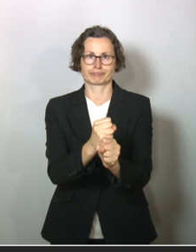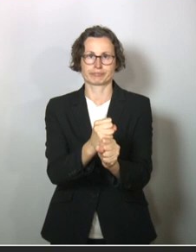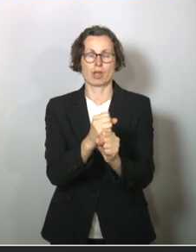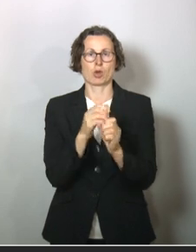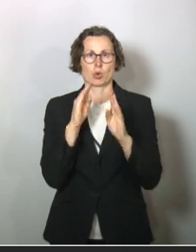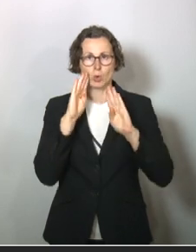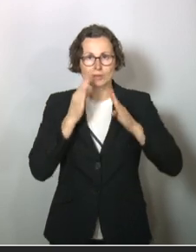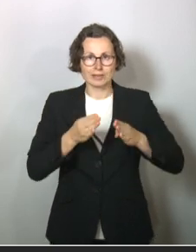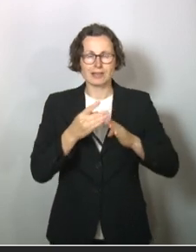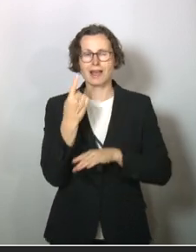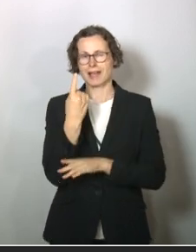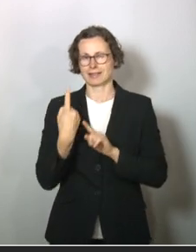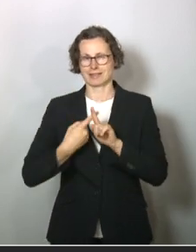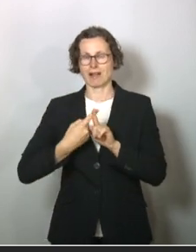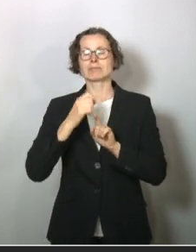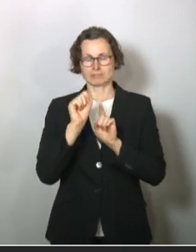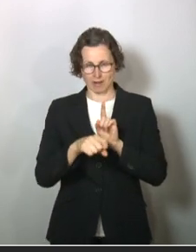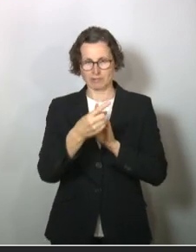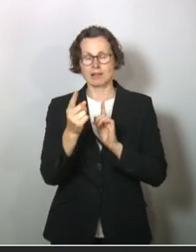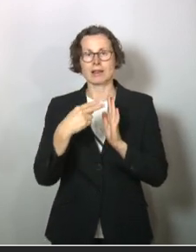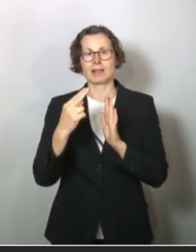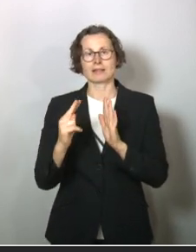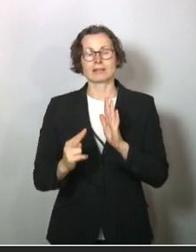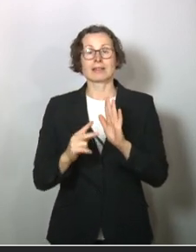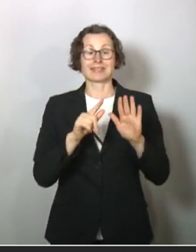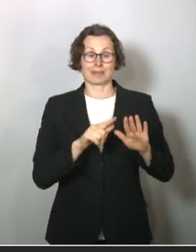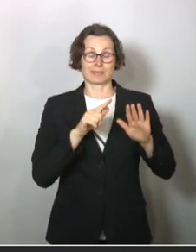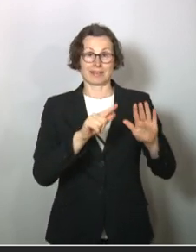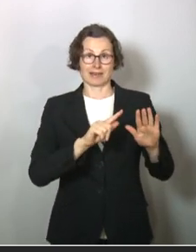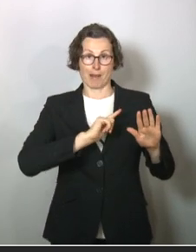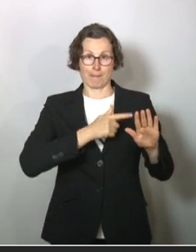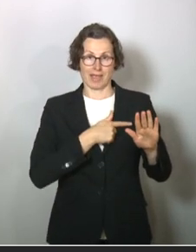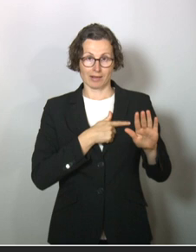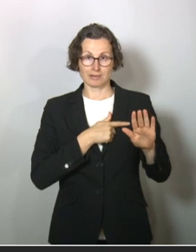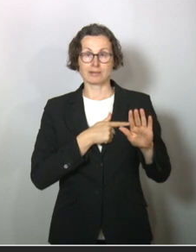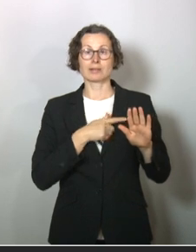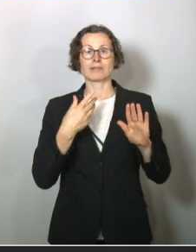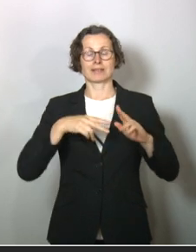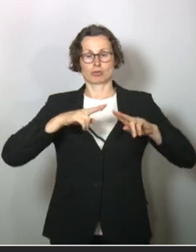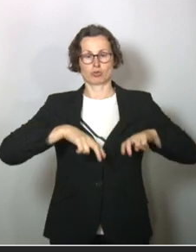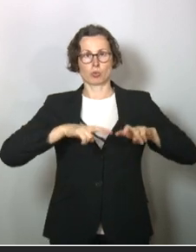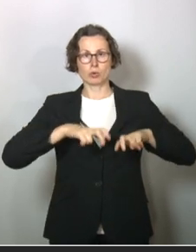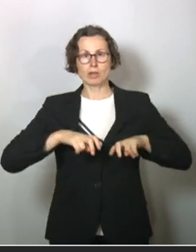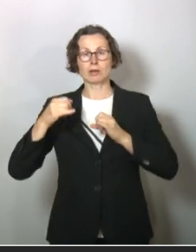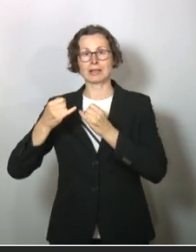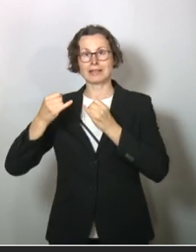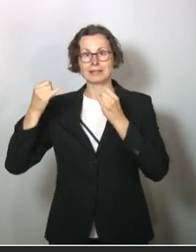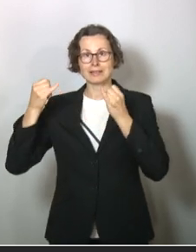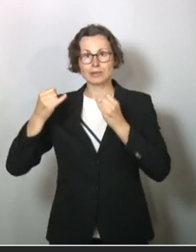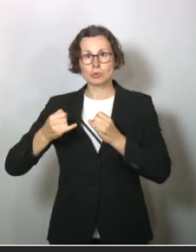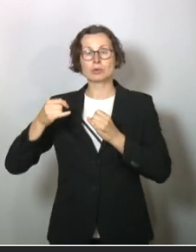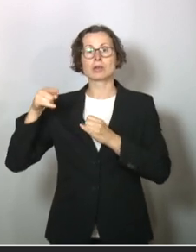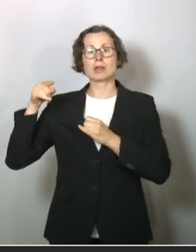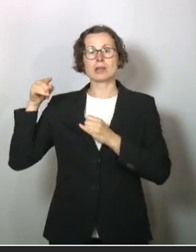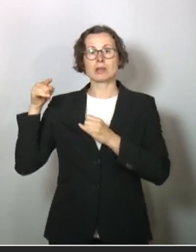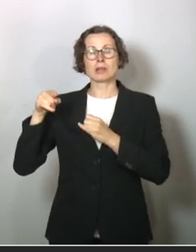eine Zahl, lesen Sie es nach. 17. März erscheint eine groß angelegte Studie des Instituts Superiore di Sanità.